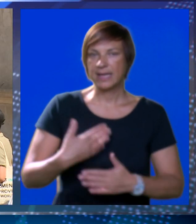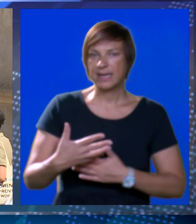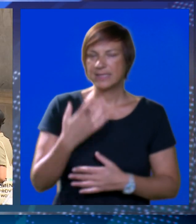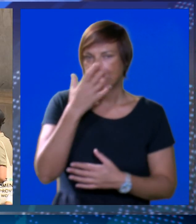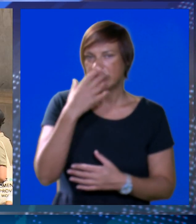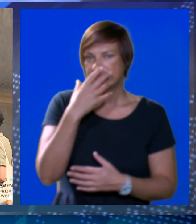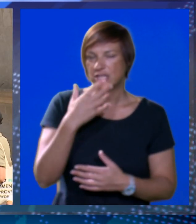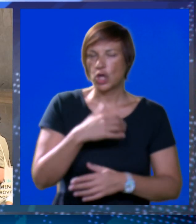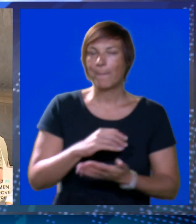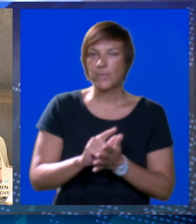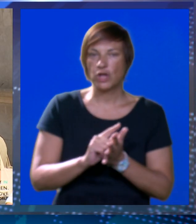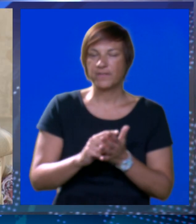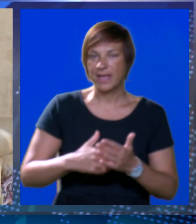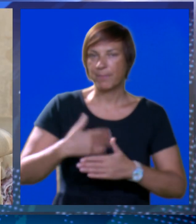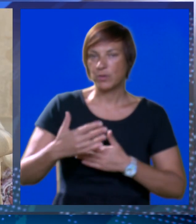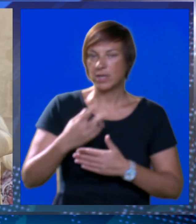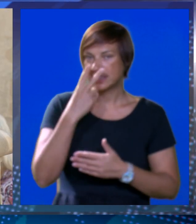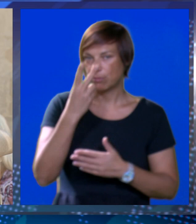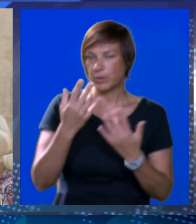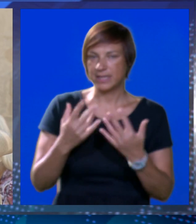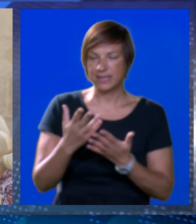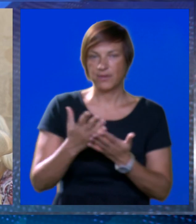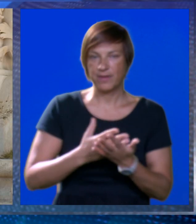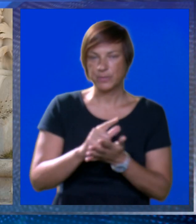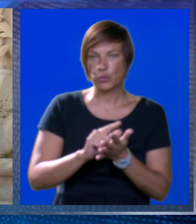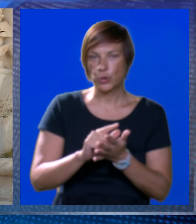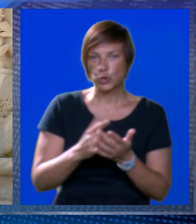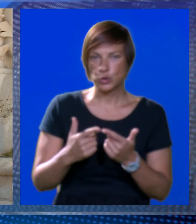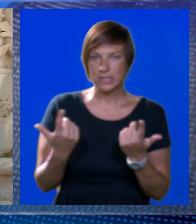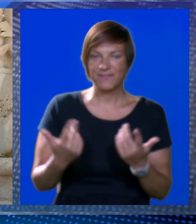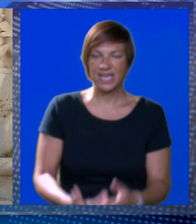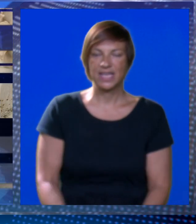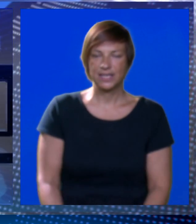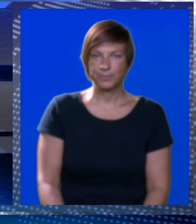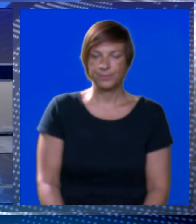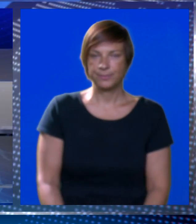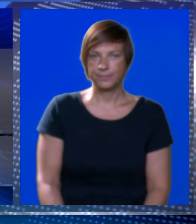Nastavlja se vrlo toplo i vruće vrijeme. U nastavku donosimo detaljnu vikend prognozu.